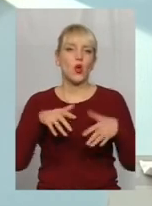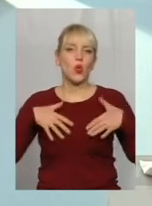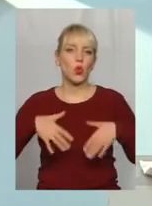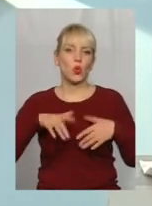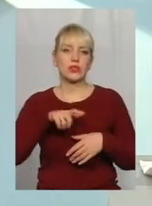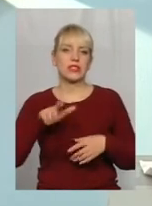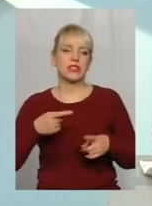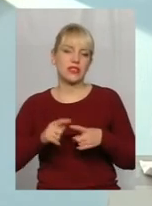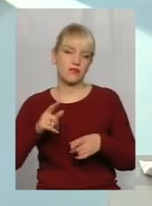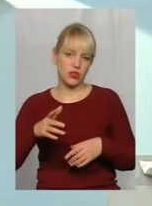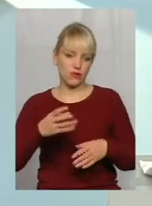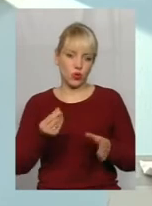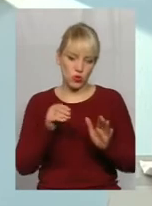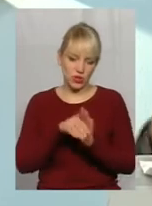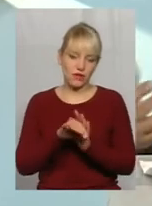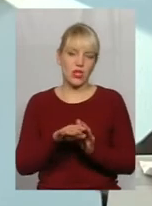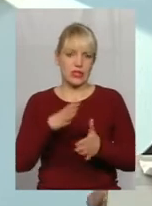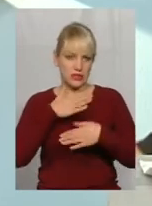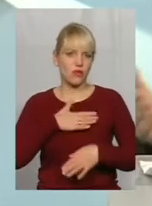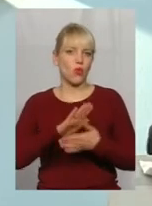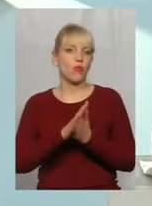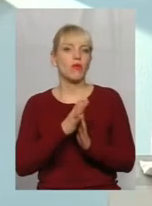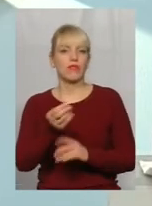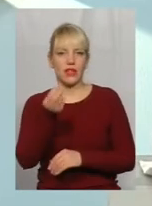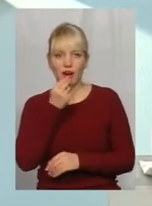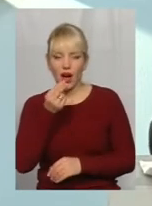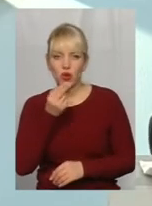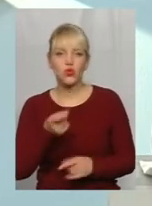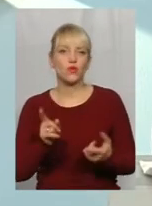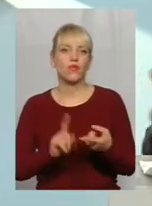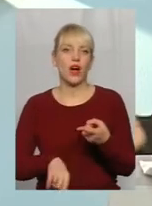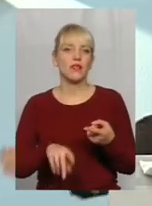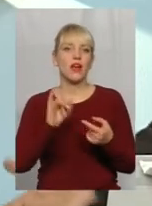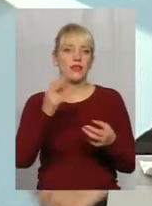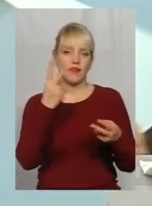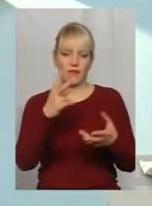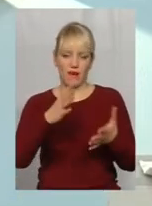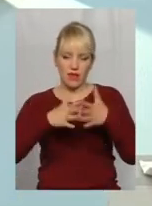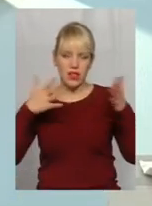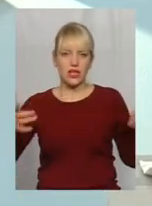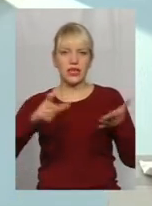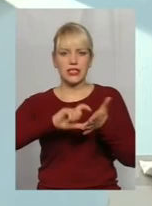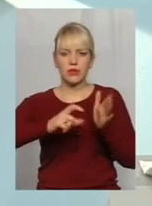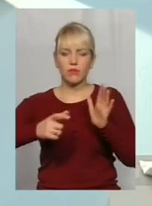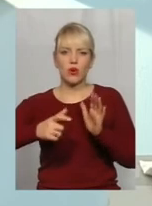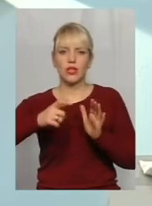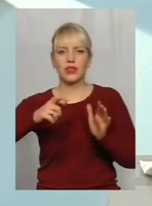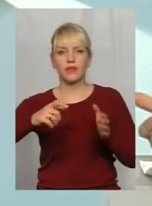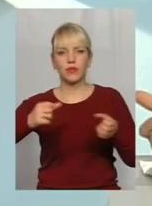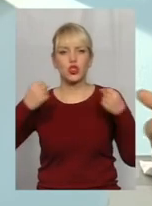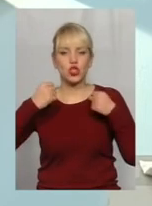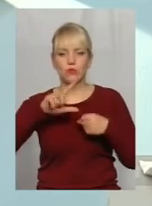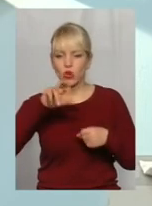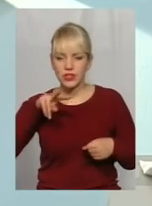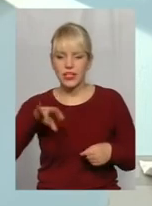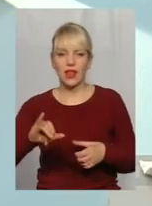задовільняли умови. Тобто і харчування, і ті два, будемо говорити, спортзали, де 23 помости є, і є вийти десь